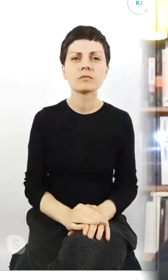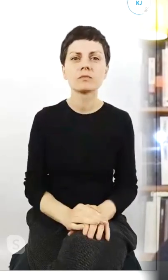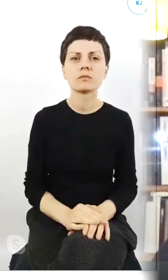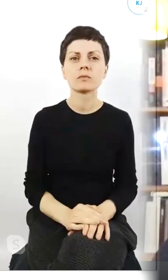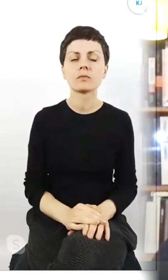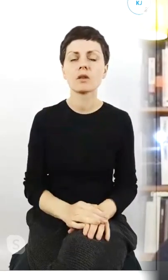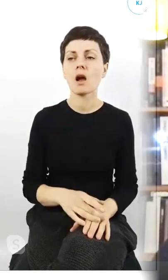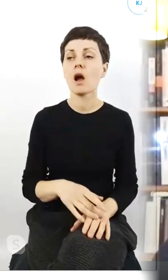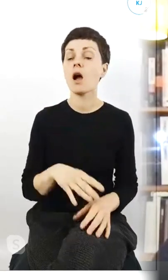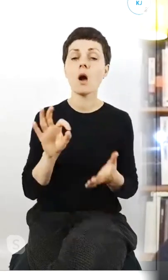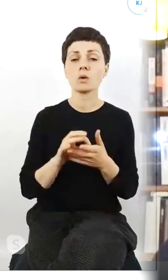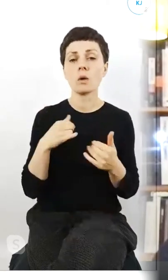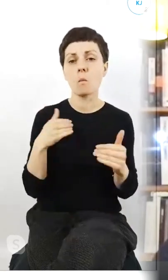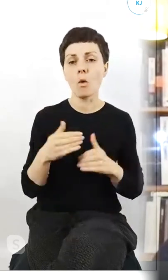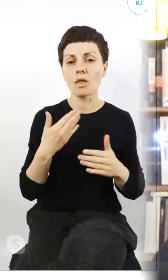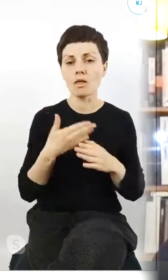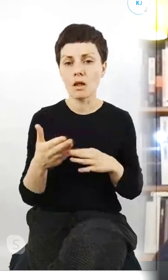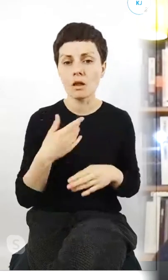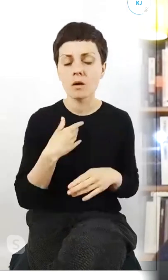może ja kontynuuję?